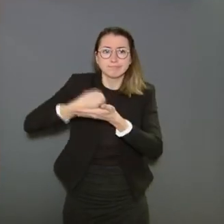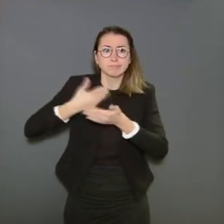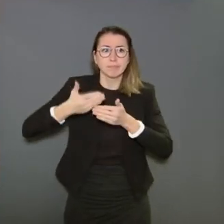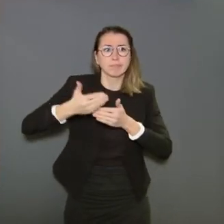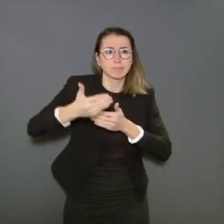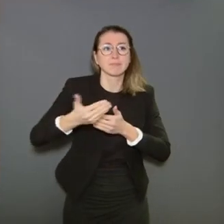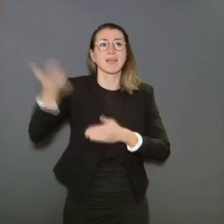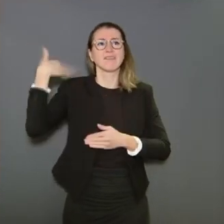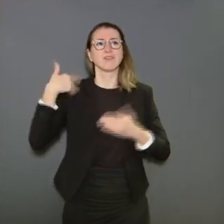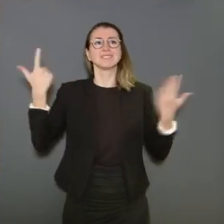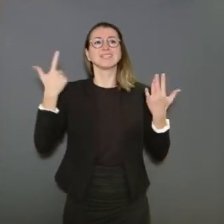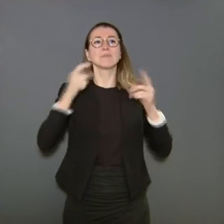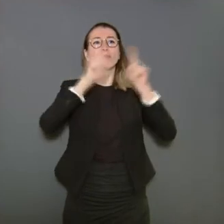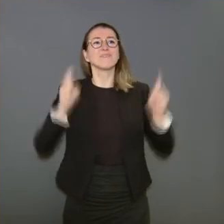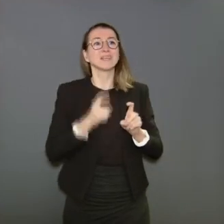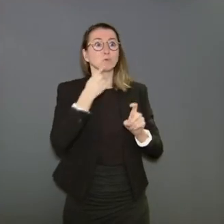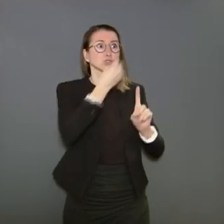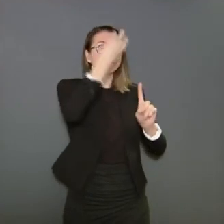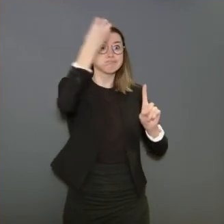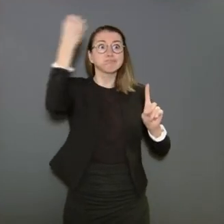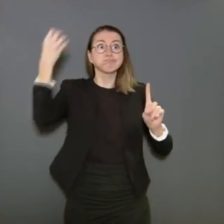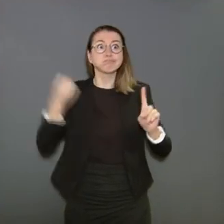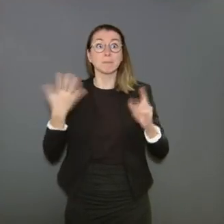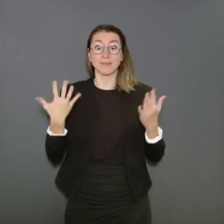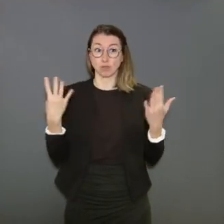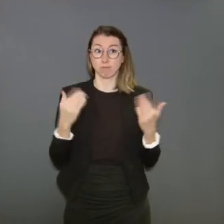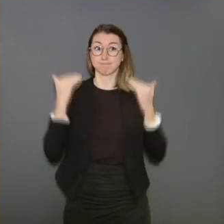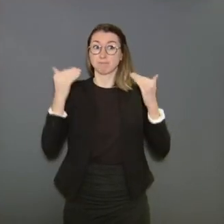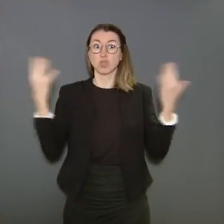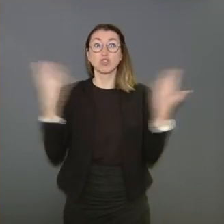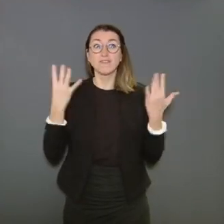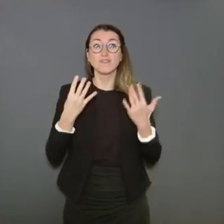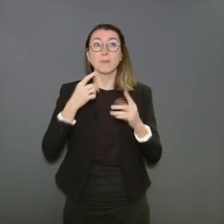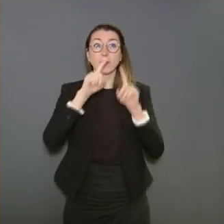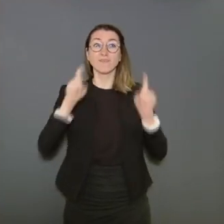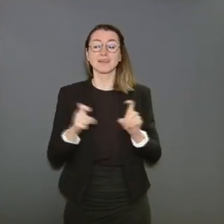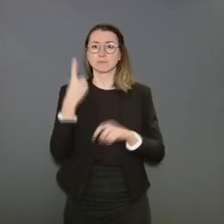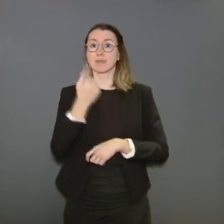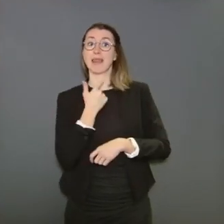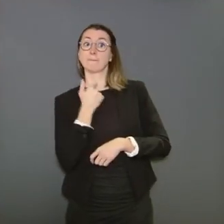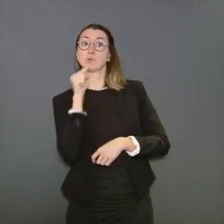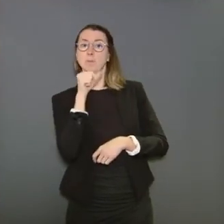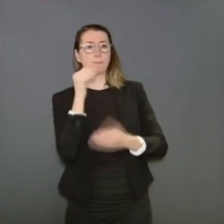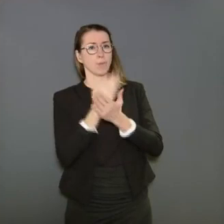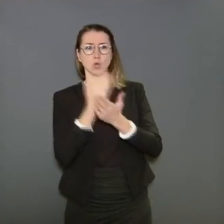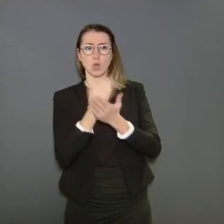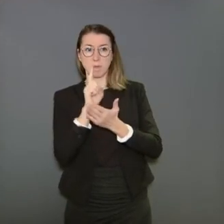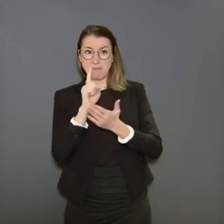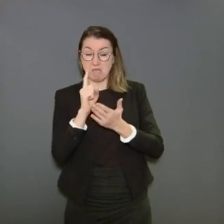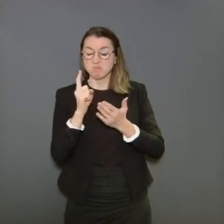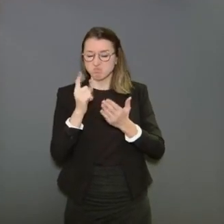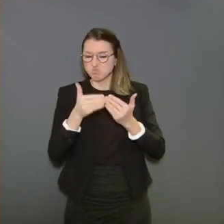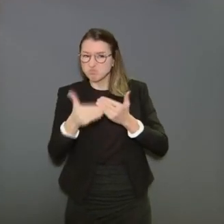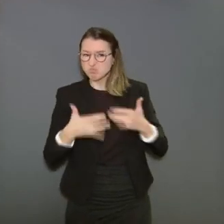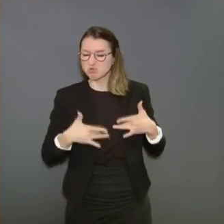Maintenant, neuf provinces sont dans le rouge. La province du Limbourg ne l'est pas encore. Mais toutes les prévisions montrent que la province du Limbourg sera